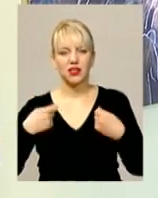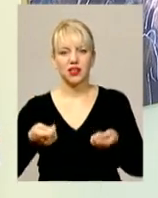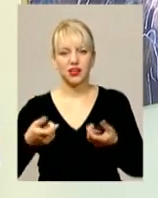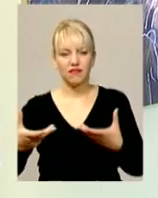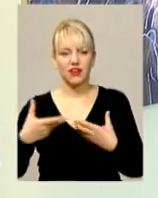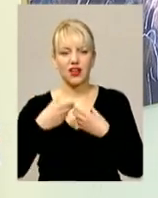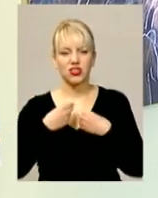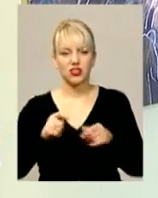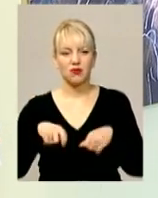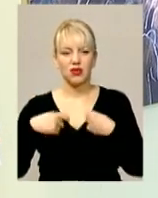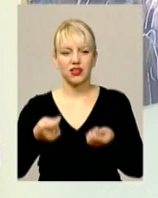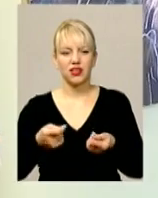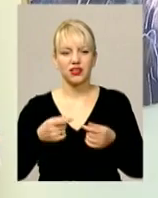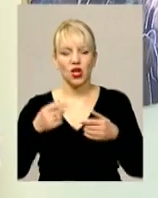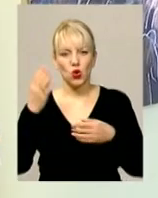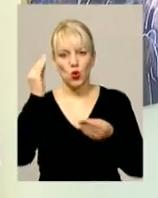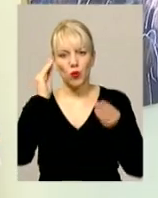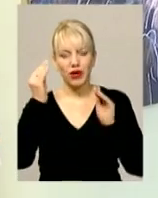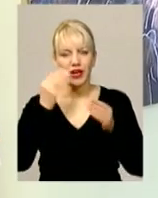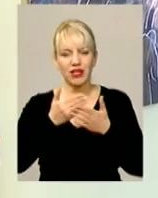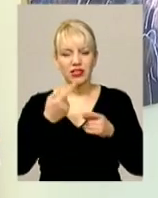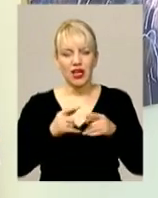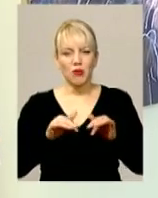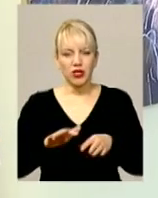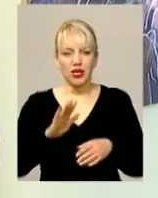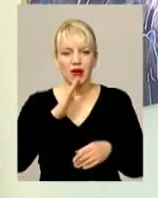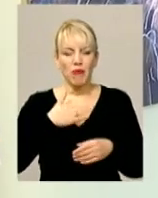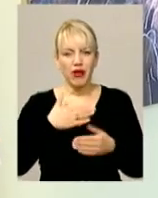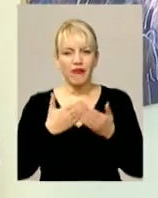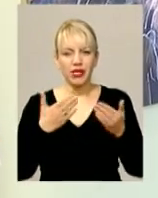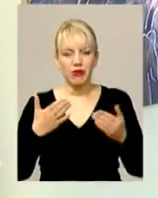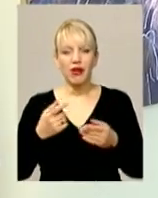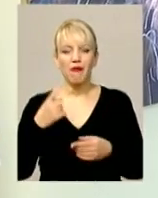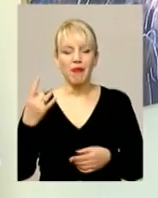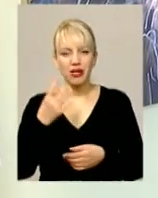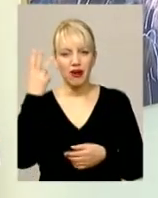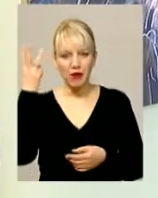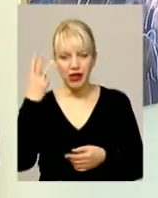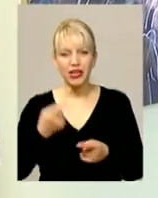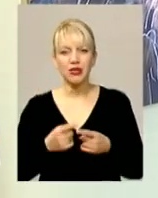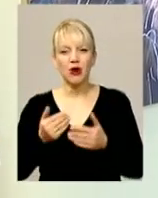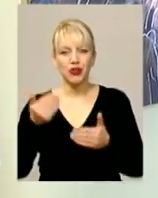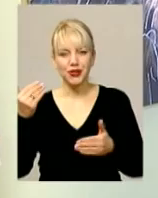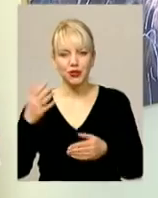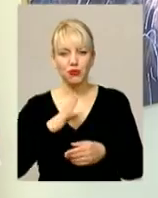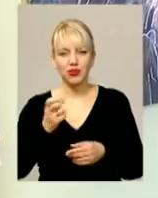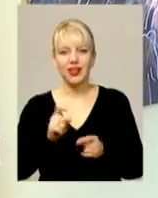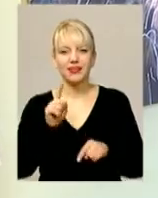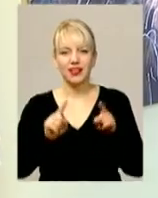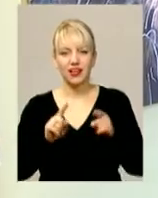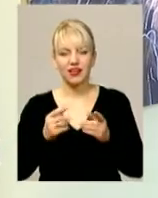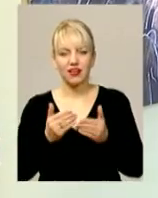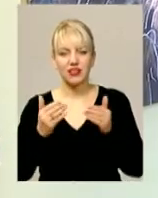враження і передати думки від цих подій. Мої роботи в Хмельницькому експонуються вперше. До цього вони були на декількох виставках